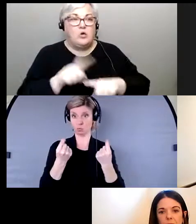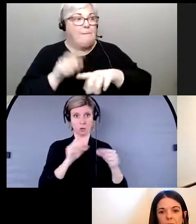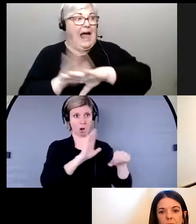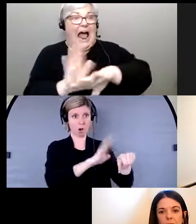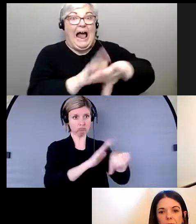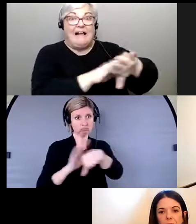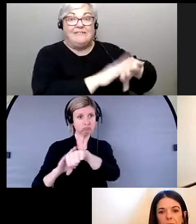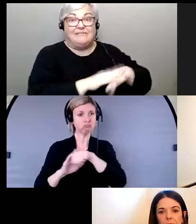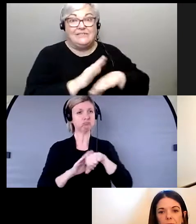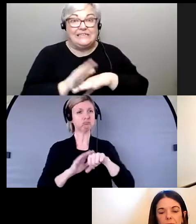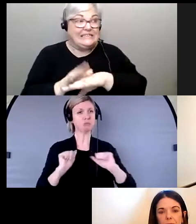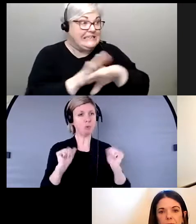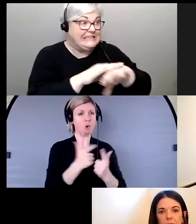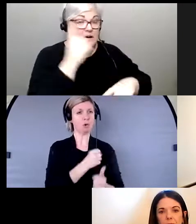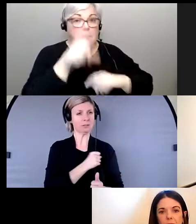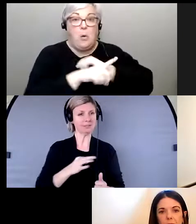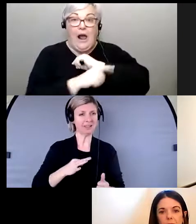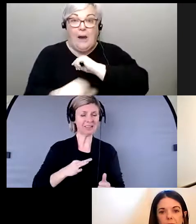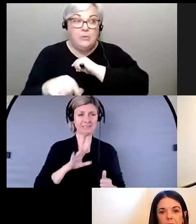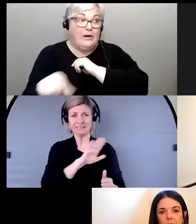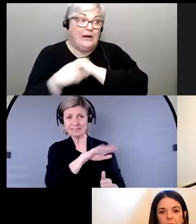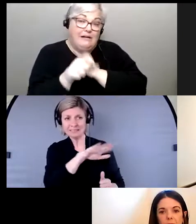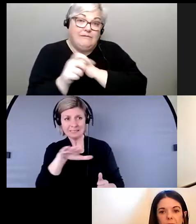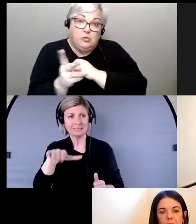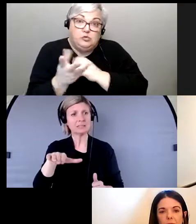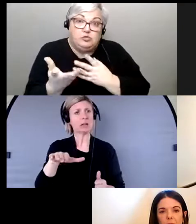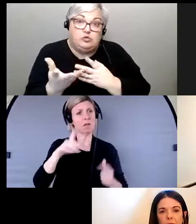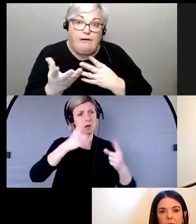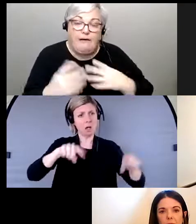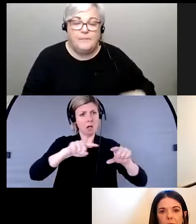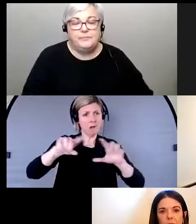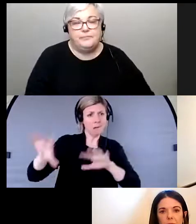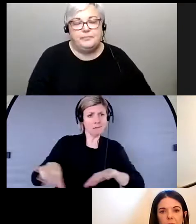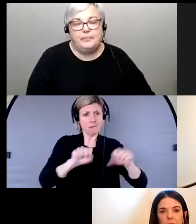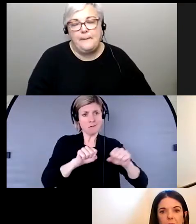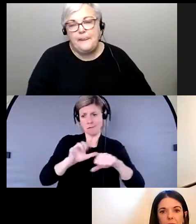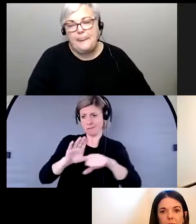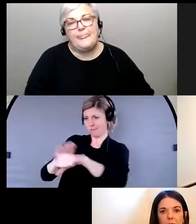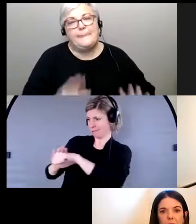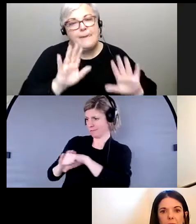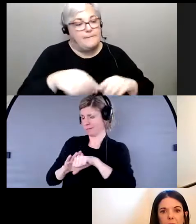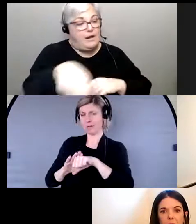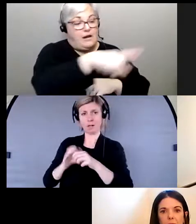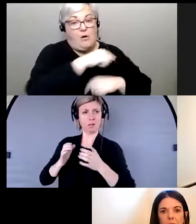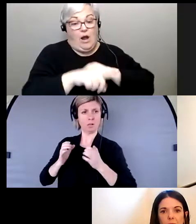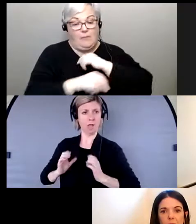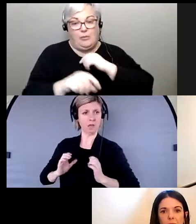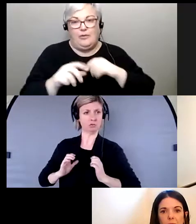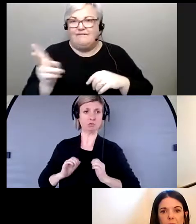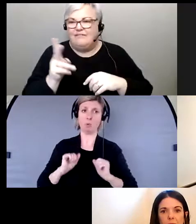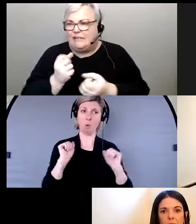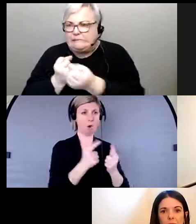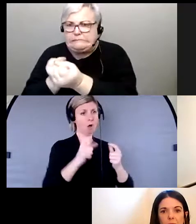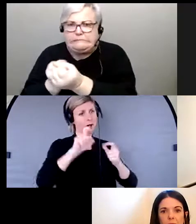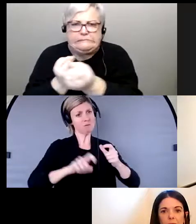pour avertir les employés. Ils ont ensuite pu soutenir les clients. Tout le monde a dû mettre